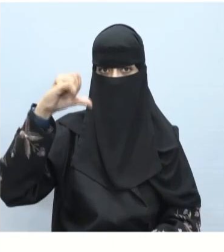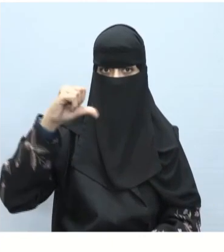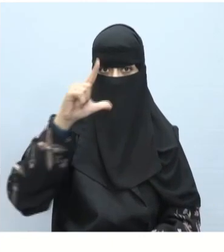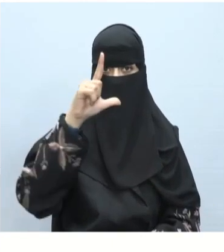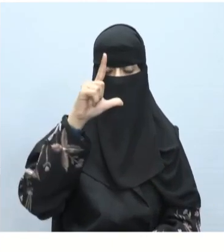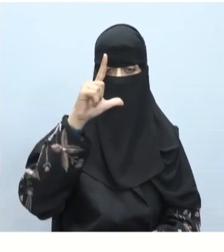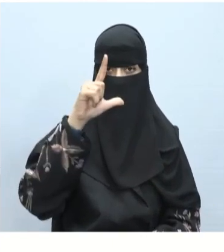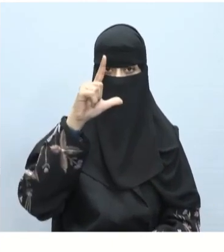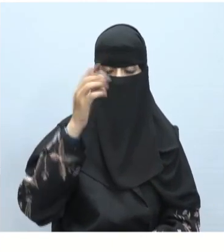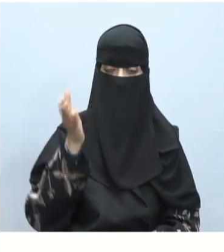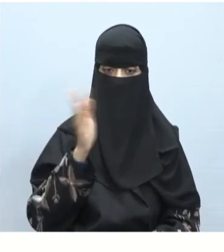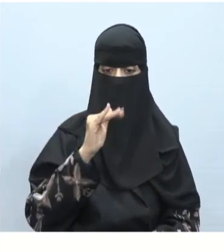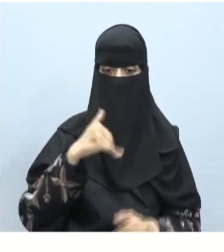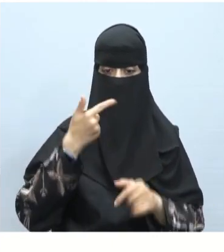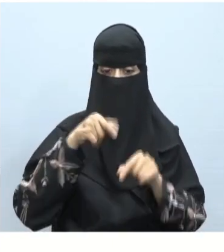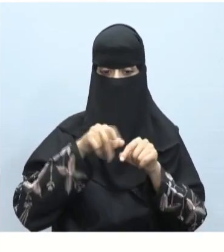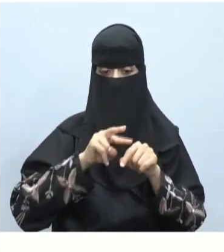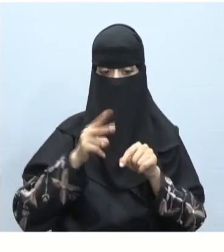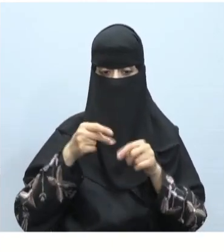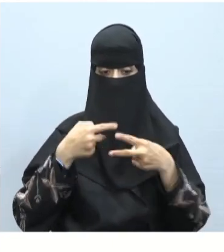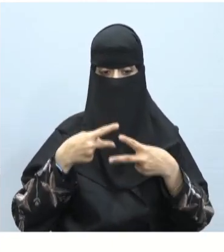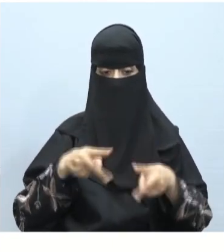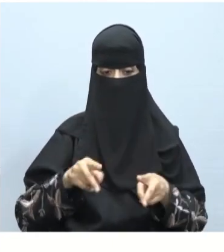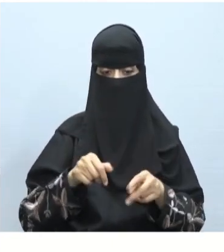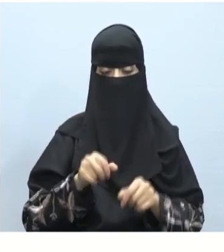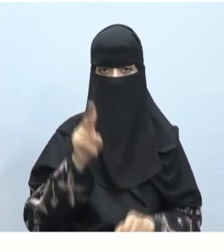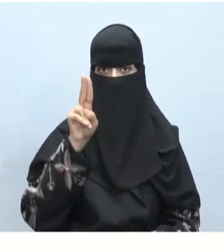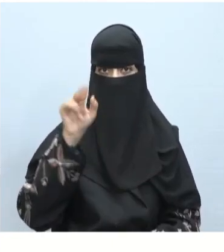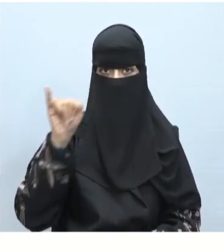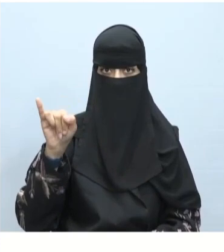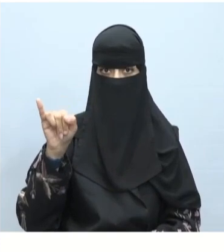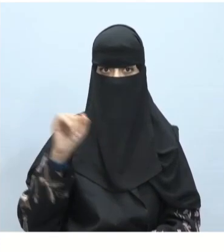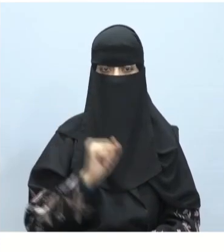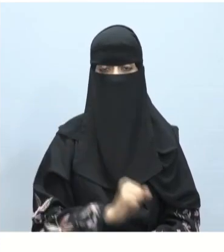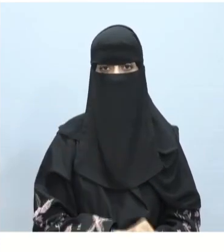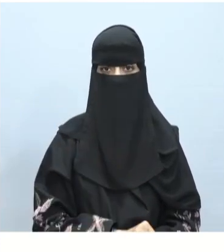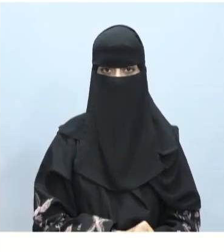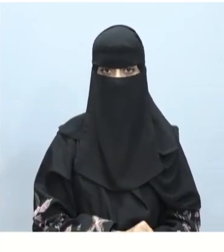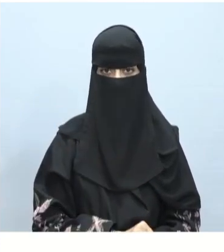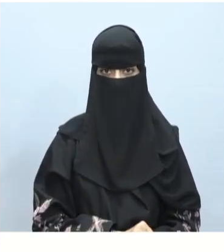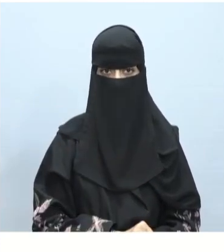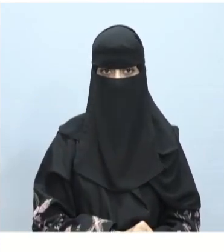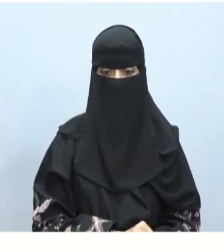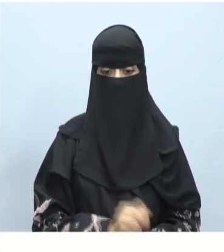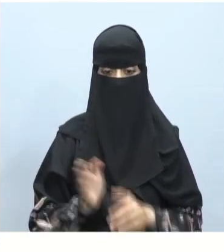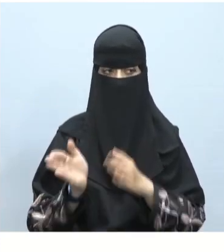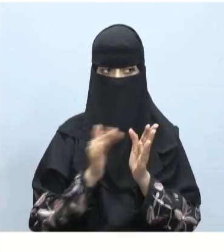وبعد ذلك اضغط على تم اضغط على عيقونة تم